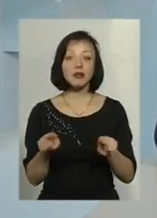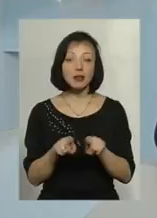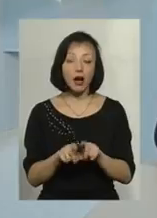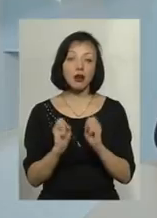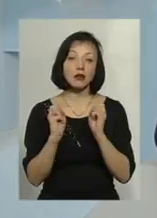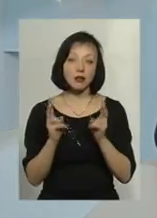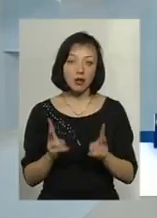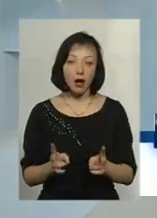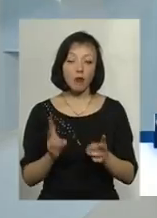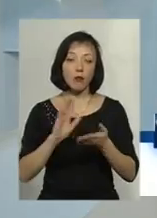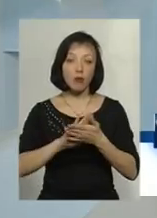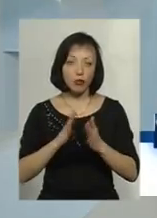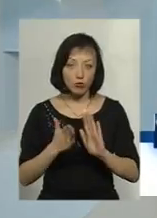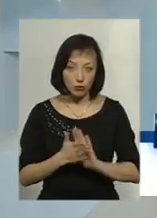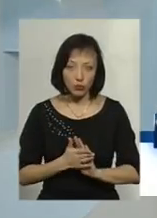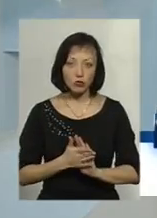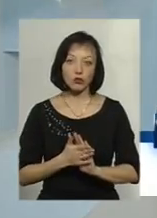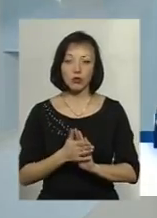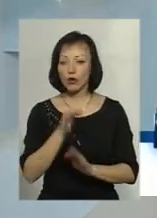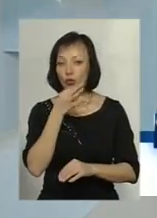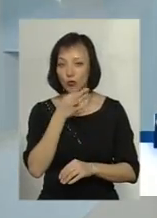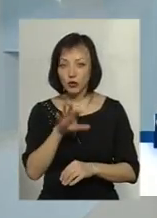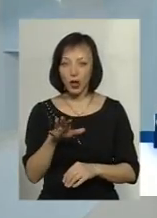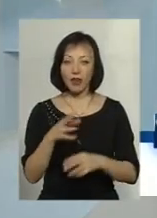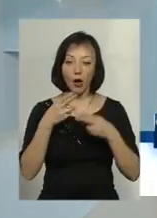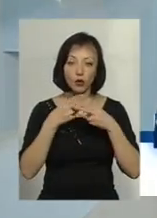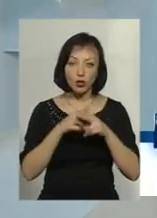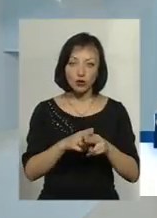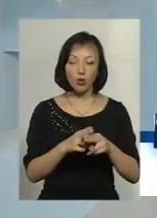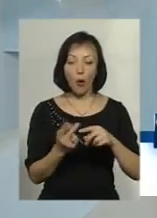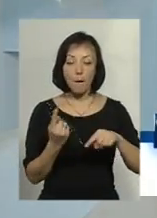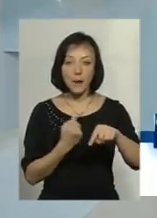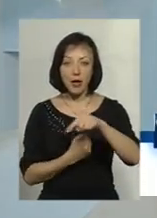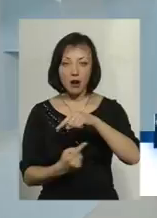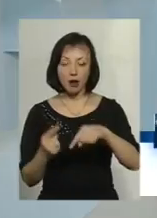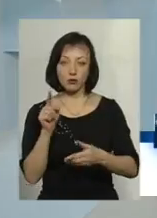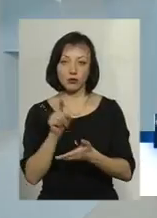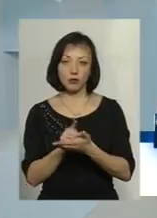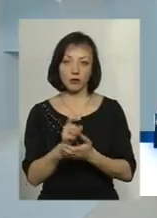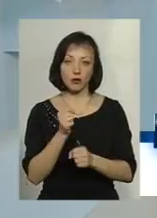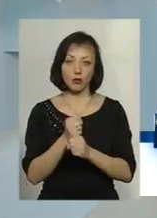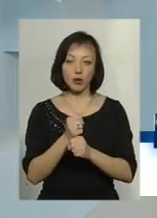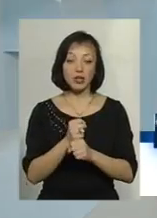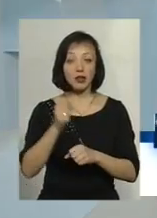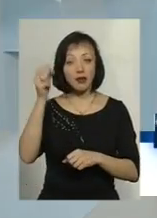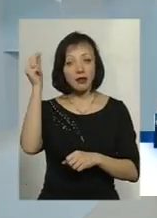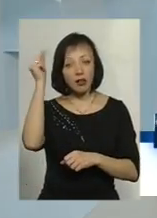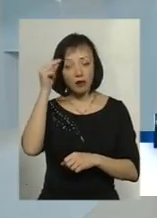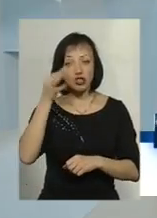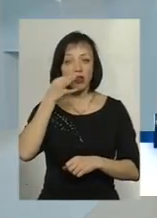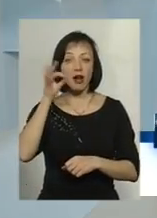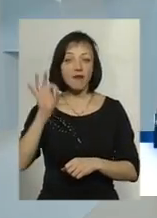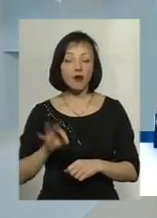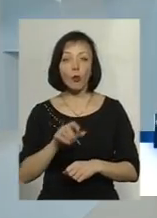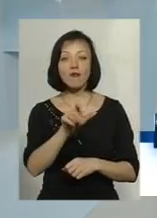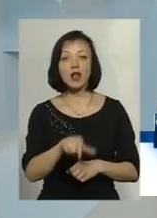як слід робити, як будь-яку технологічну операцію. Це повинні робити навчені, кваліфіковані люди.